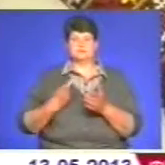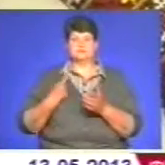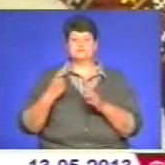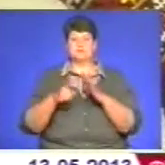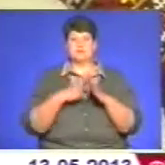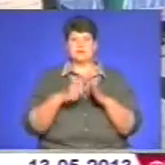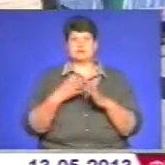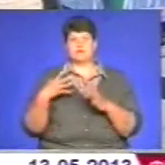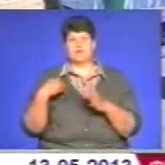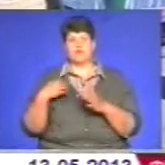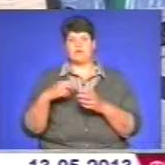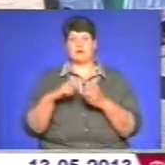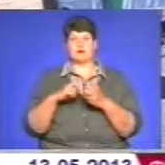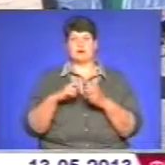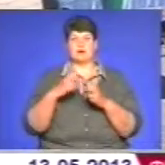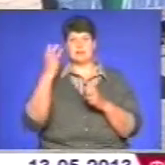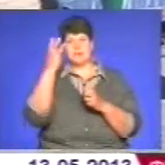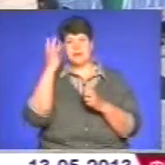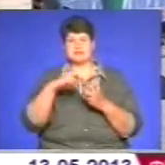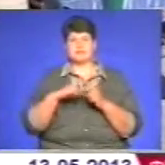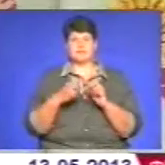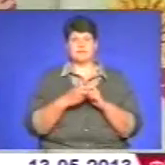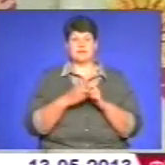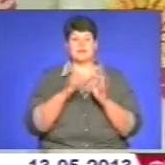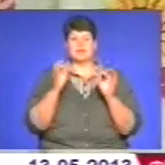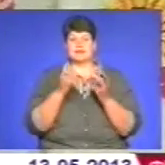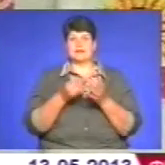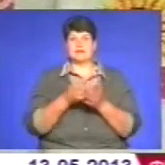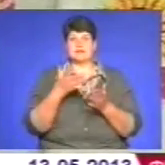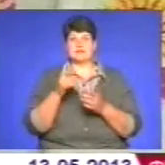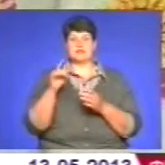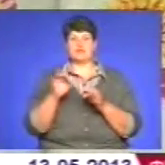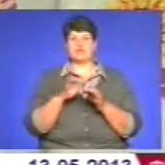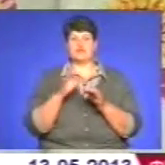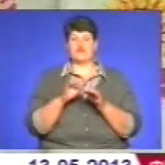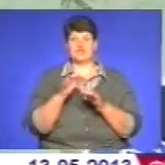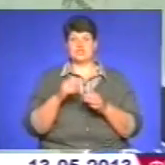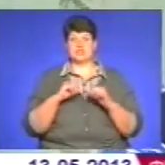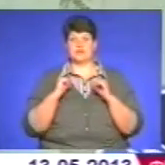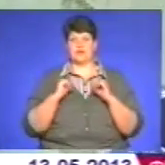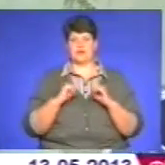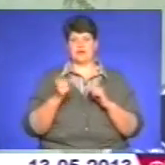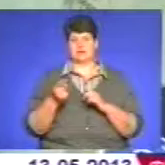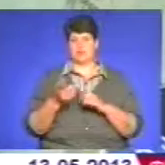Хмельницького, Івано-Франківська. Усі кажуть, що ніде так не цінять вишивку, як у Тернополі. В